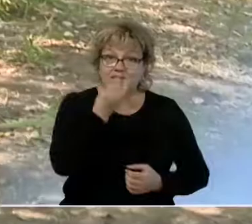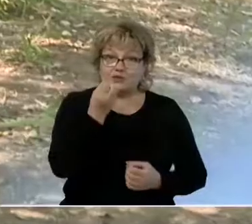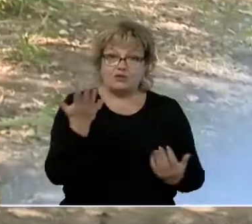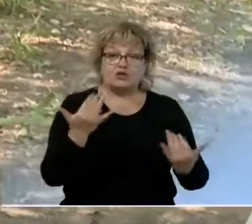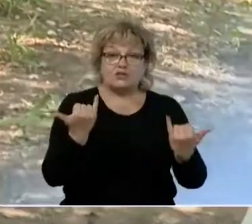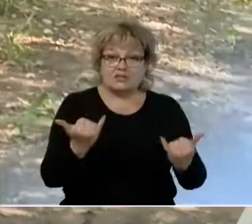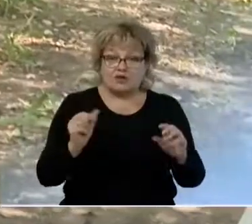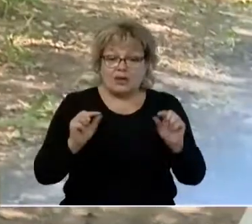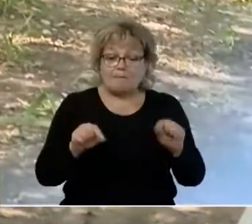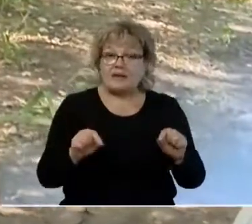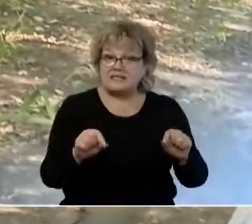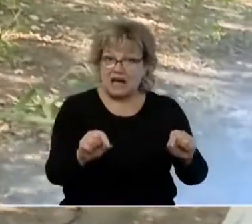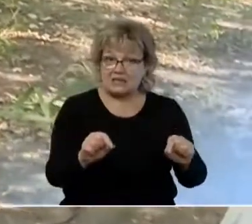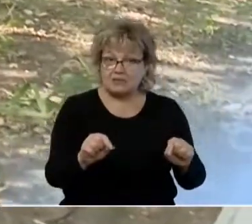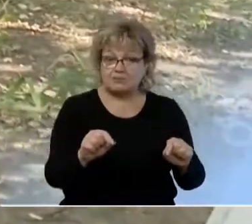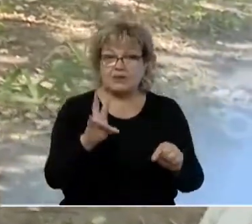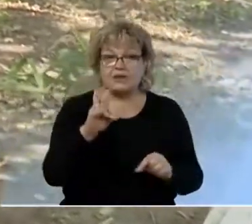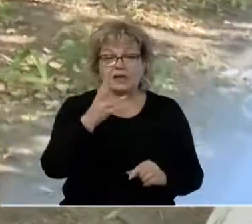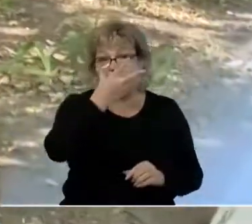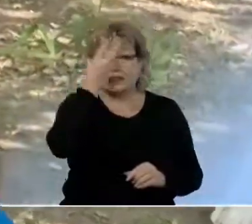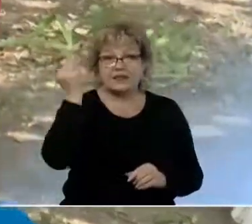сегодня посадим. Незабудка.